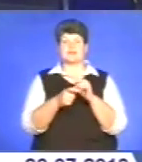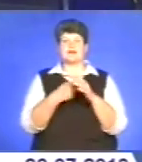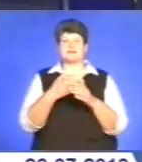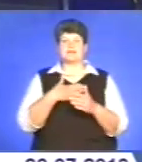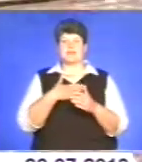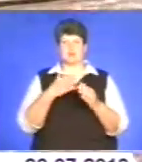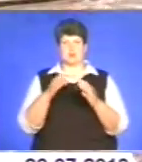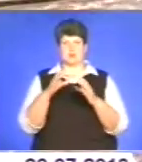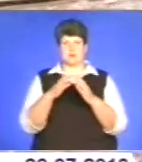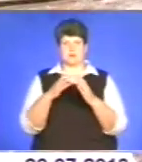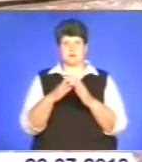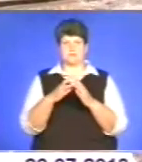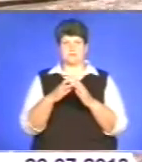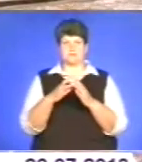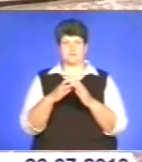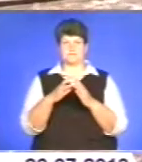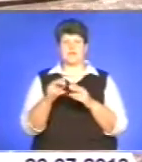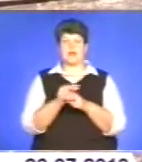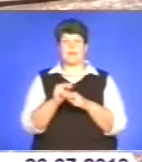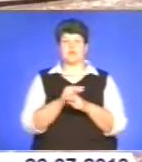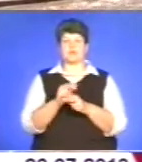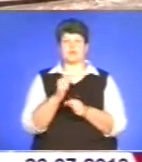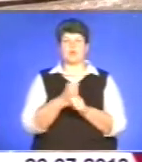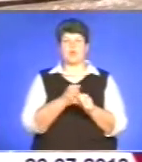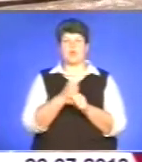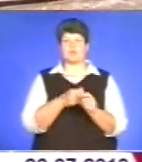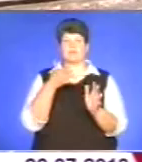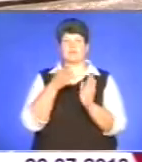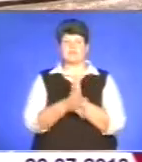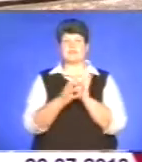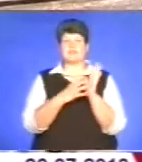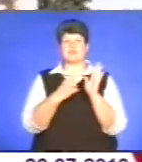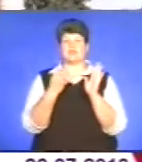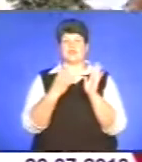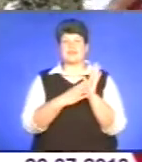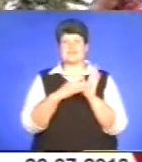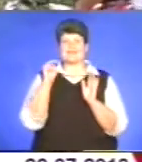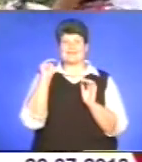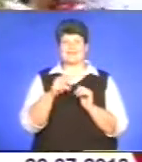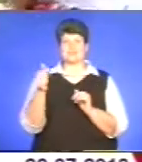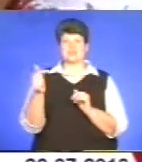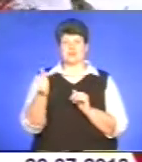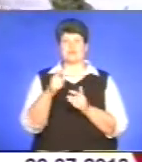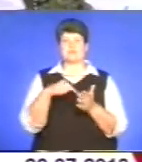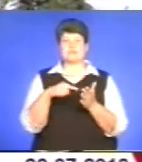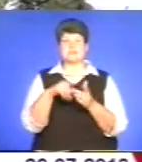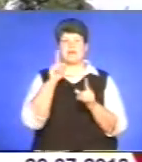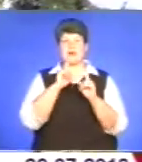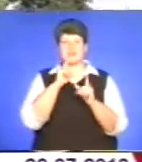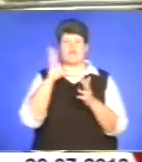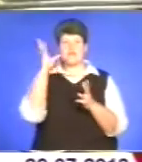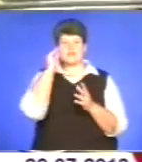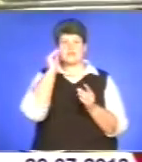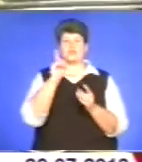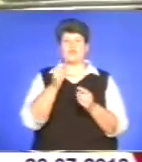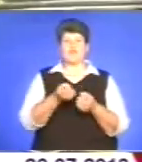група. На ремонтні роботи у парку витратили 909 тисяч гривень. У міській раді вважають, що фонтан у